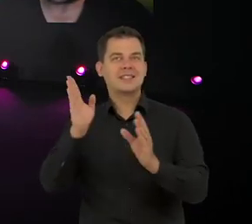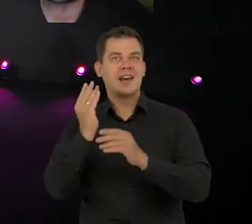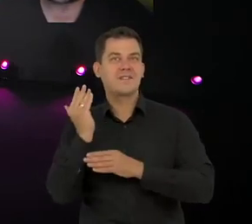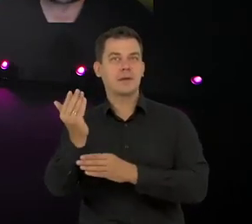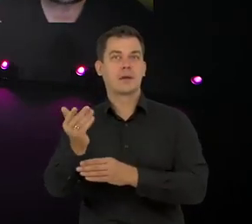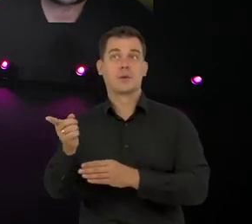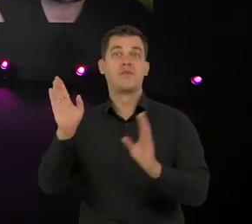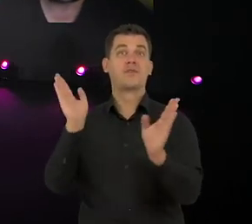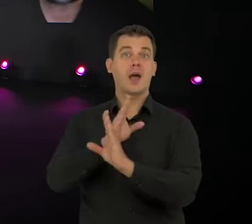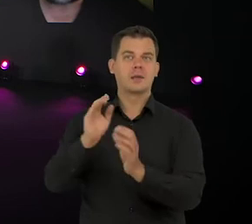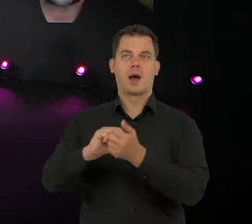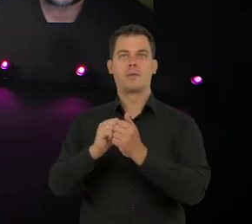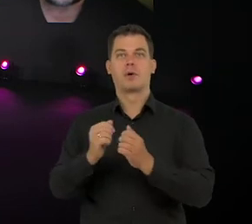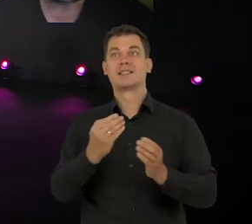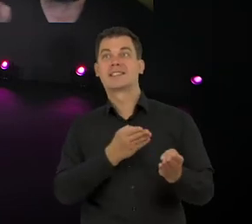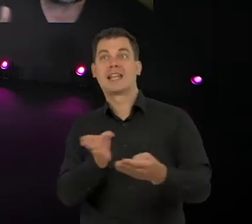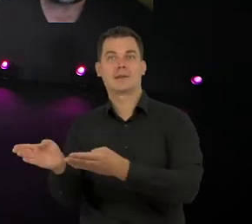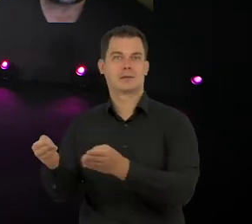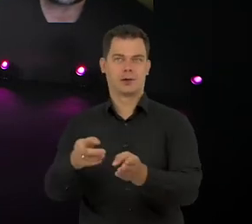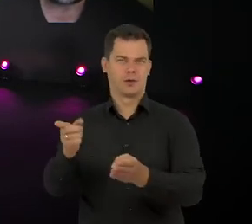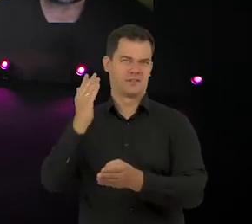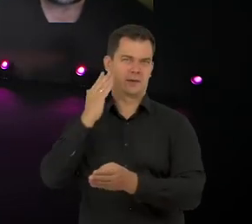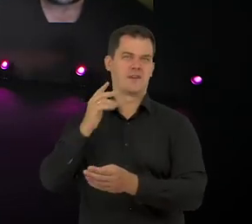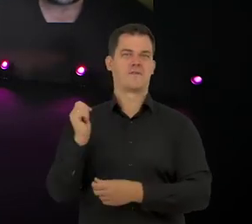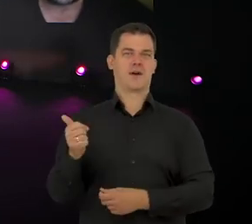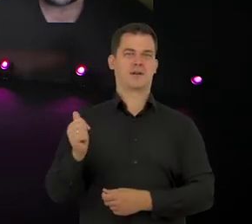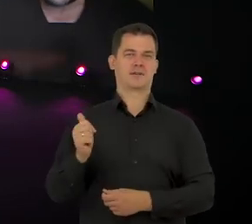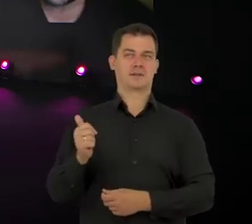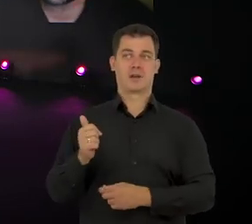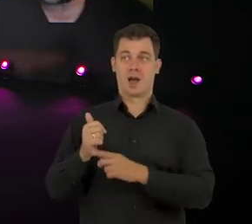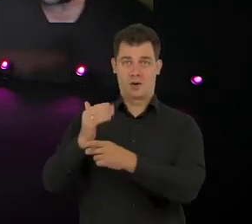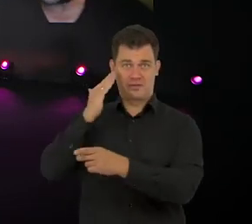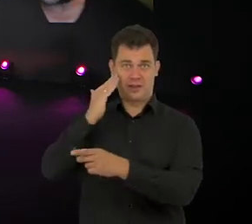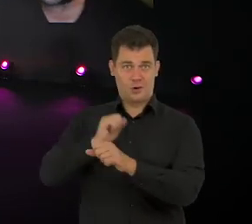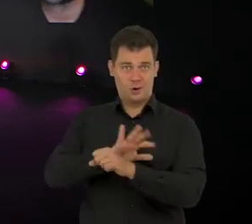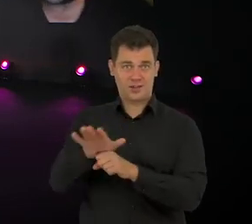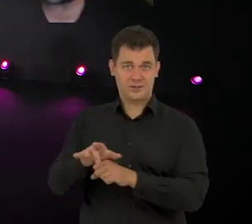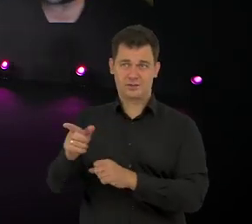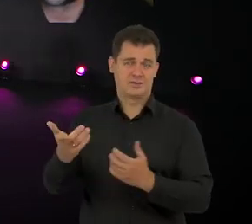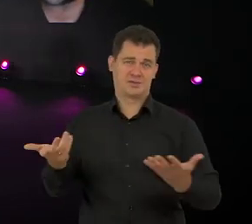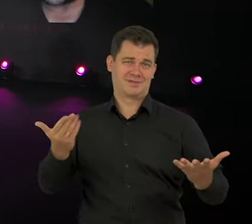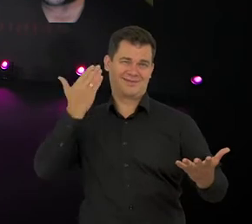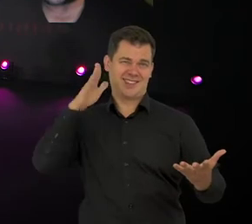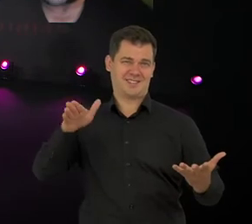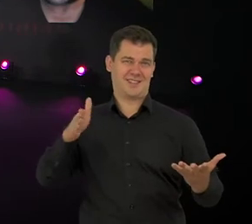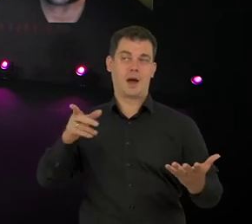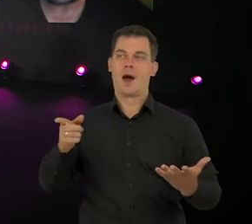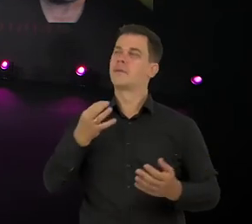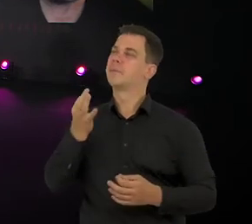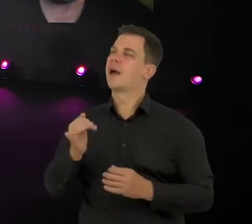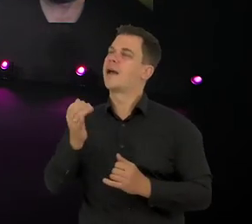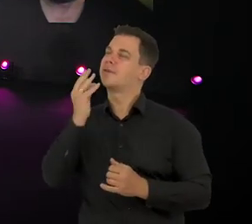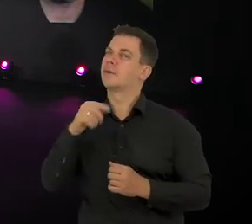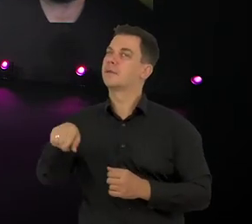dużo wie, ale o tym, skąd wieje wiatr i jak skręci deską. Natomiast nie sądzę, że on będzie wiedział coś na temat tego, w jaki